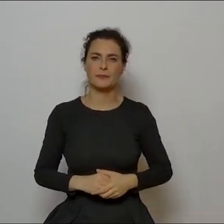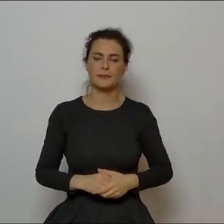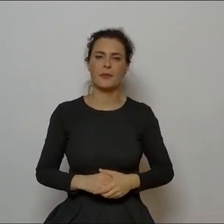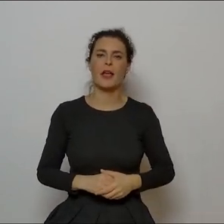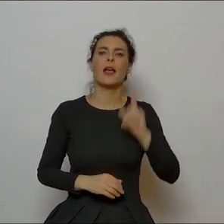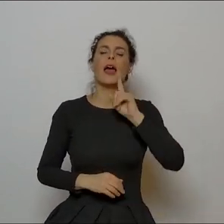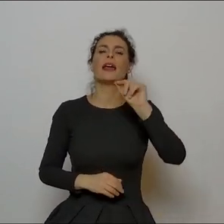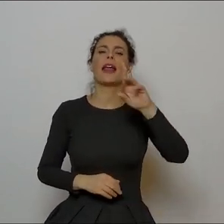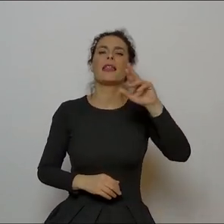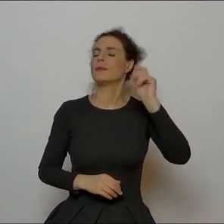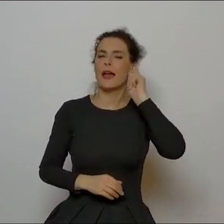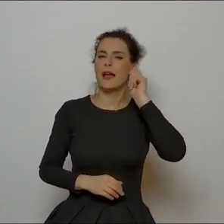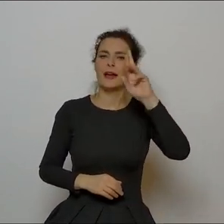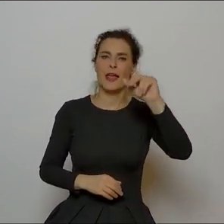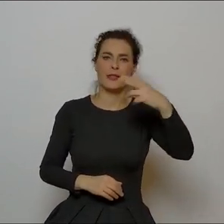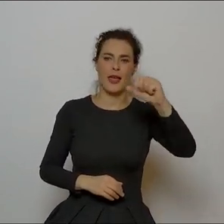Renata Przemyk,